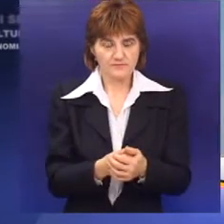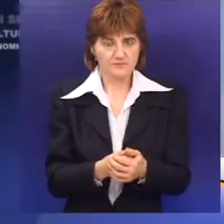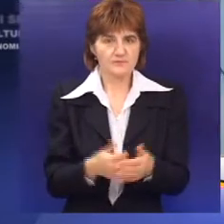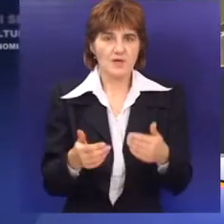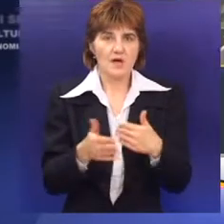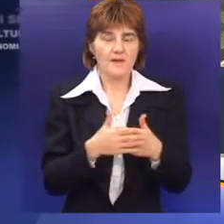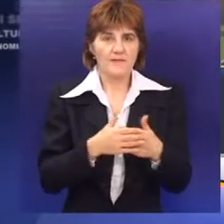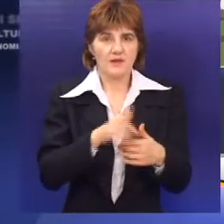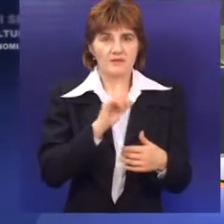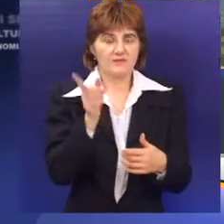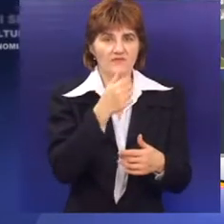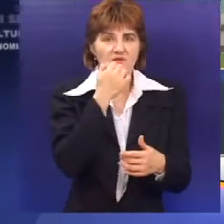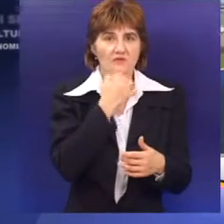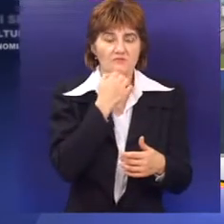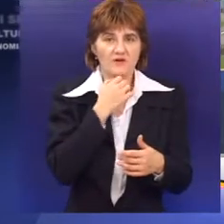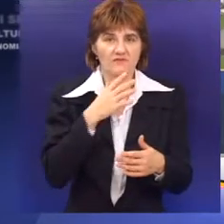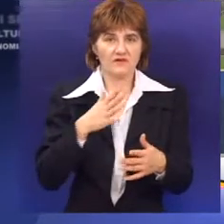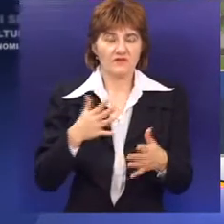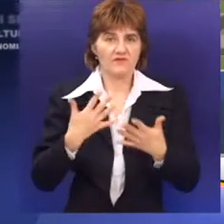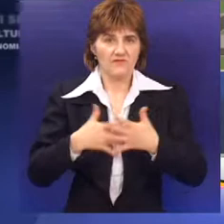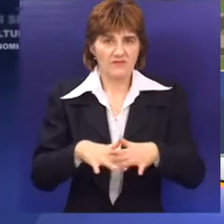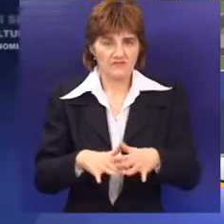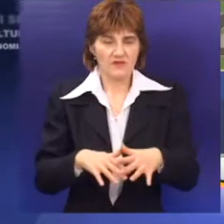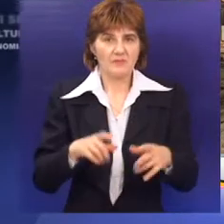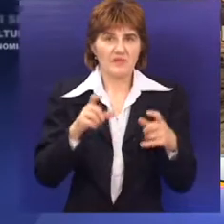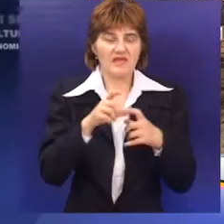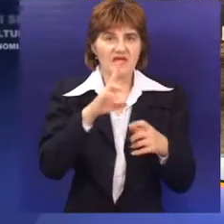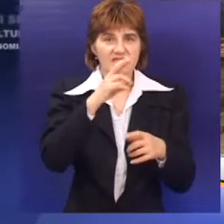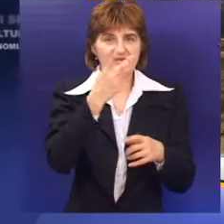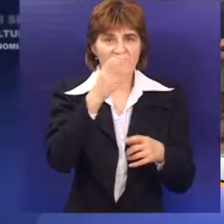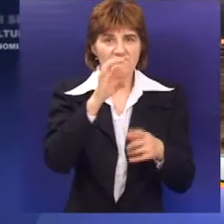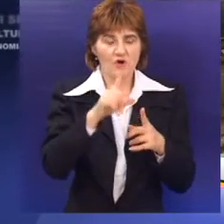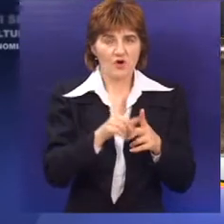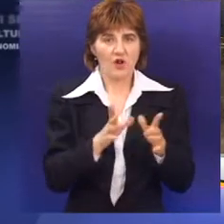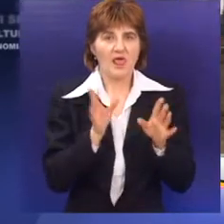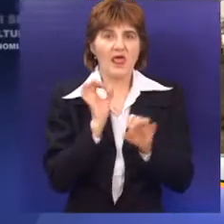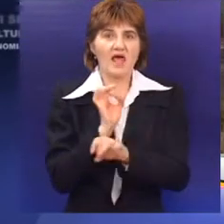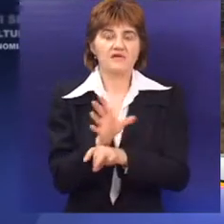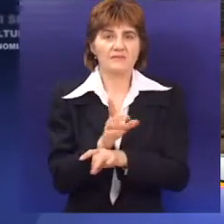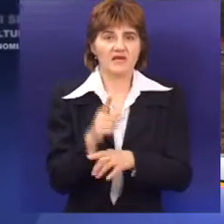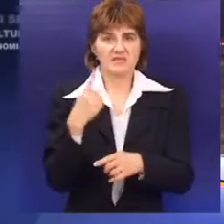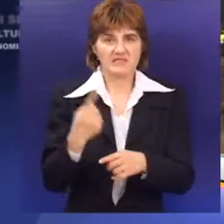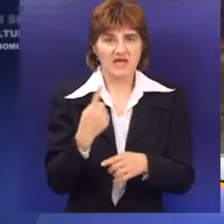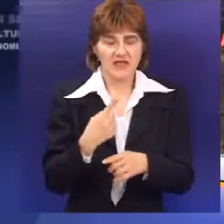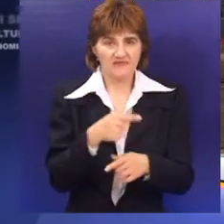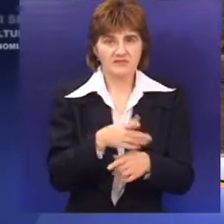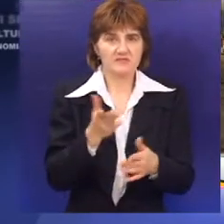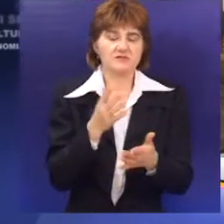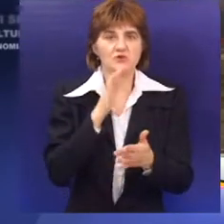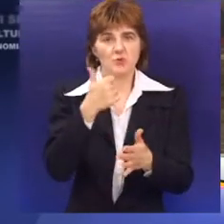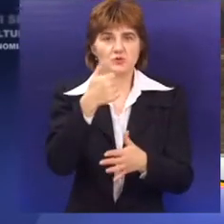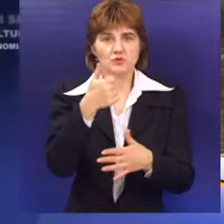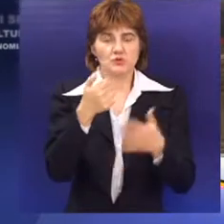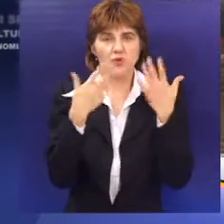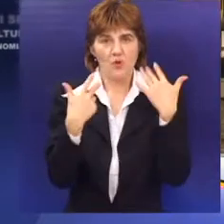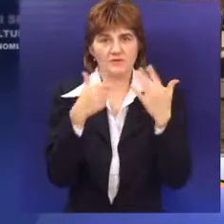konzorcijumom SMB Gradnja, Jedinstvo Sevojno i Ekspres Servis je zadatak da za manje od 180 dana i za